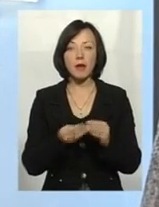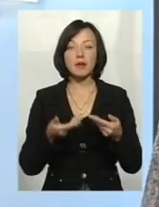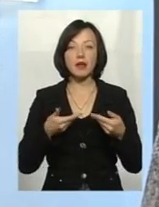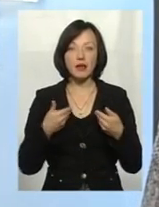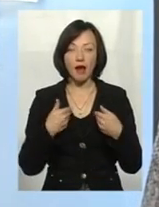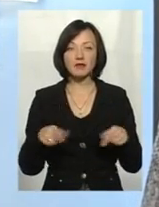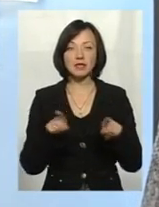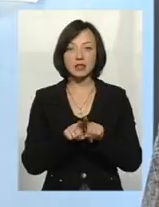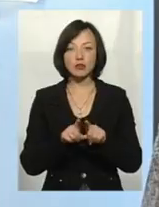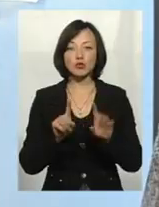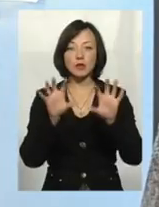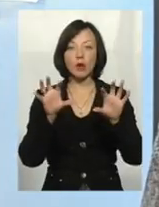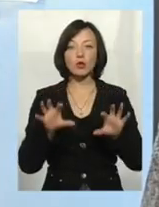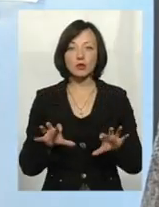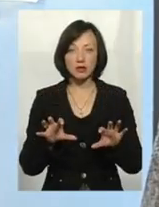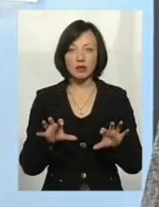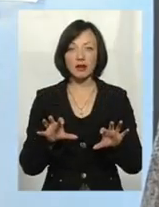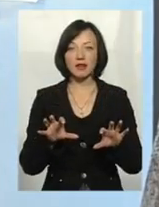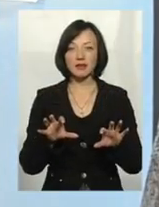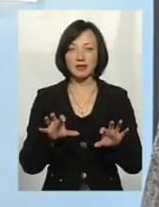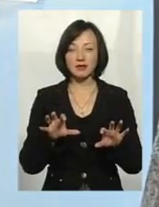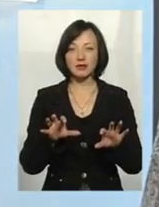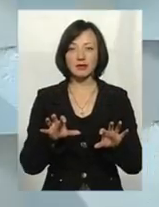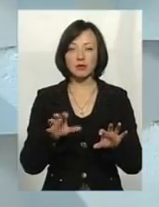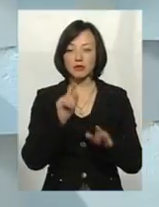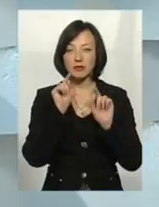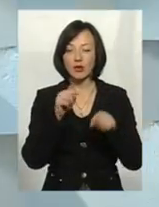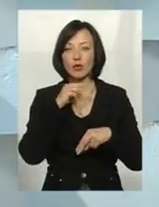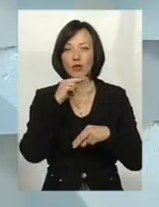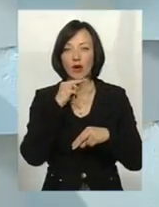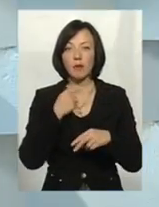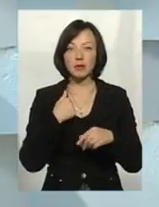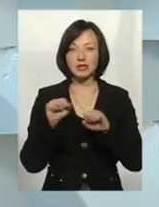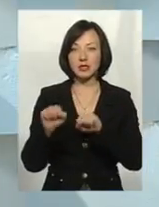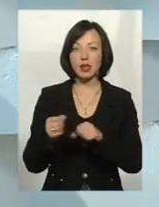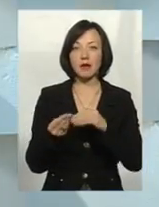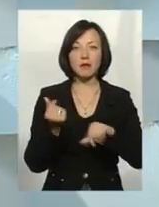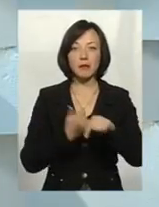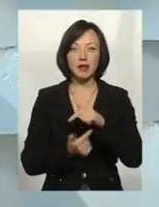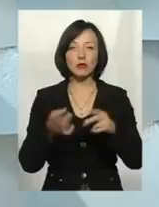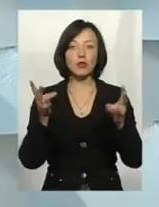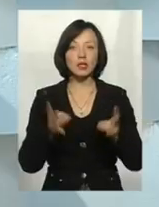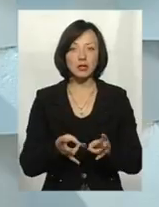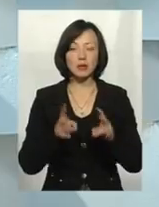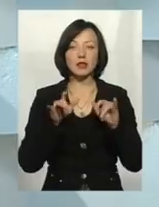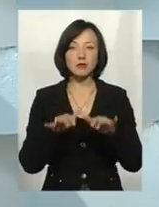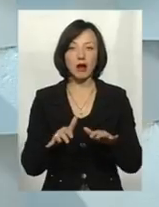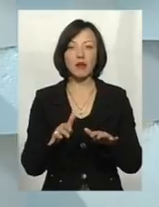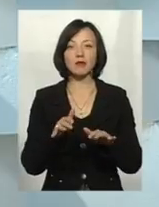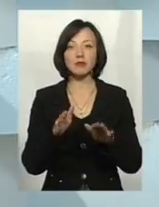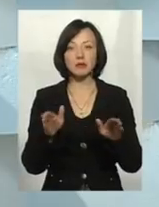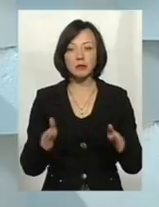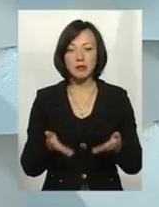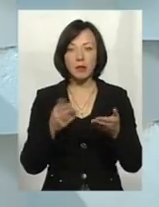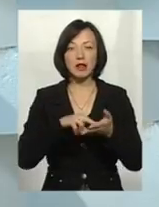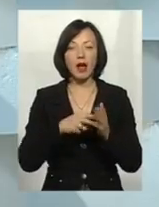таки, і щоб законодавець звернув увагу на то. Я зрозумію, що з одного боку ми захищаємо бізнес, це потрібна справа, бо піднімати